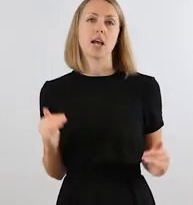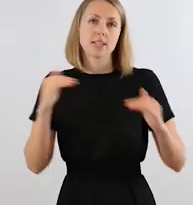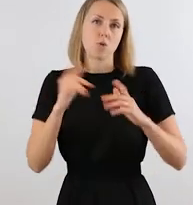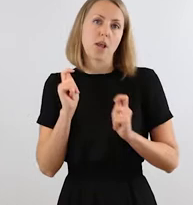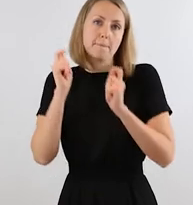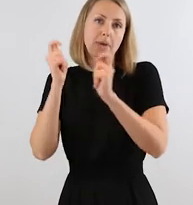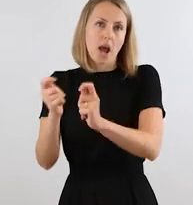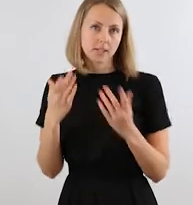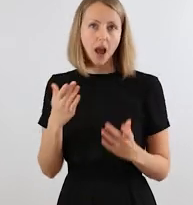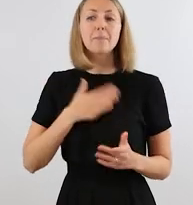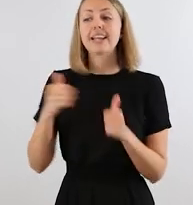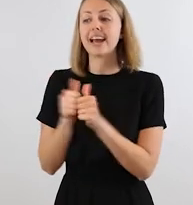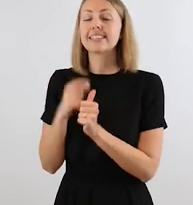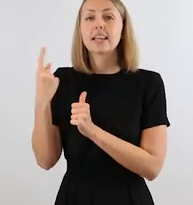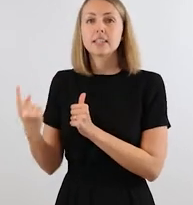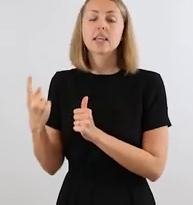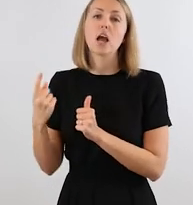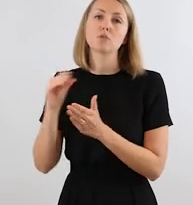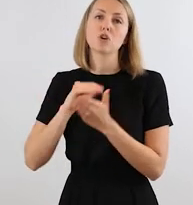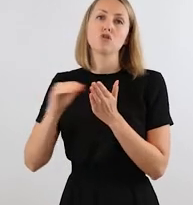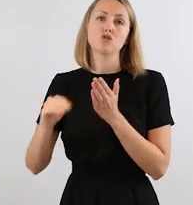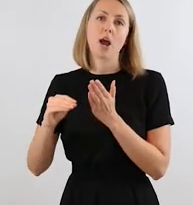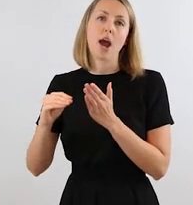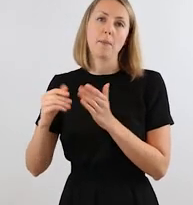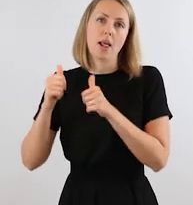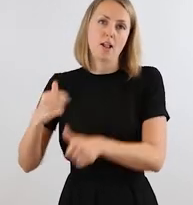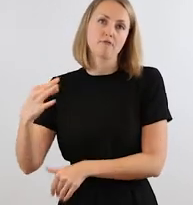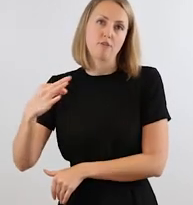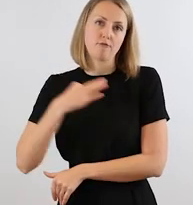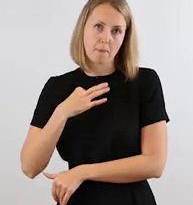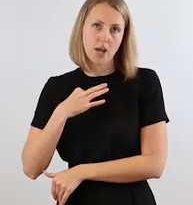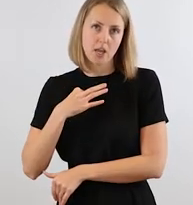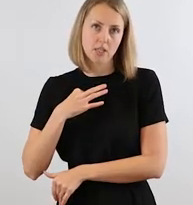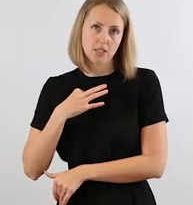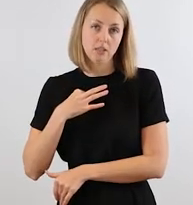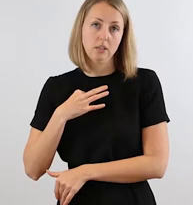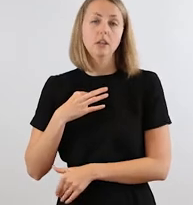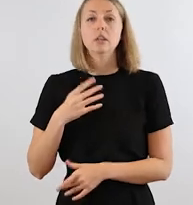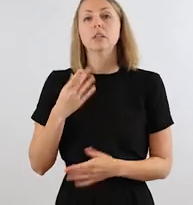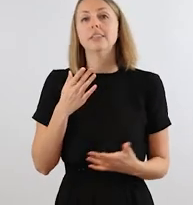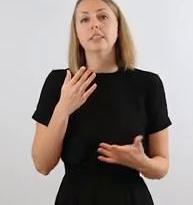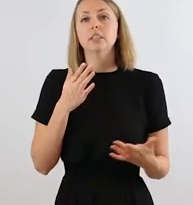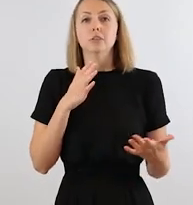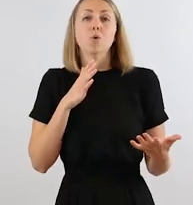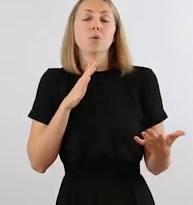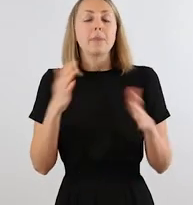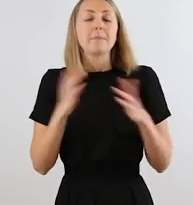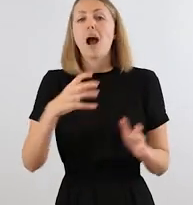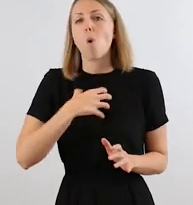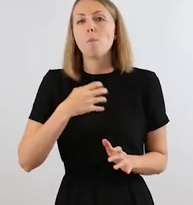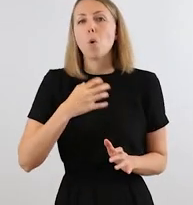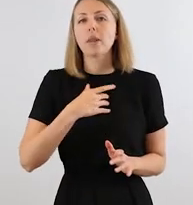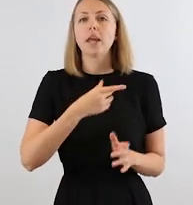musste Nachteilsausgleiche beantragen, dass meine Assistenten dann Schreibhilfe sein dürfen in den Klausuren. Teilweise